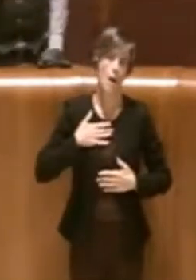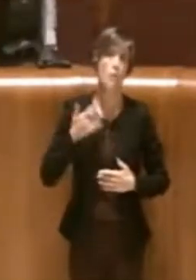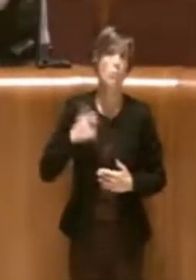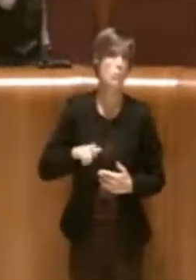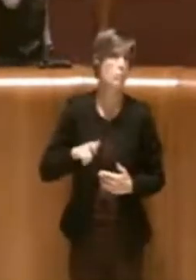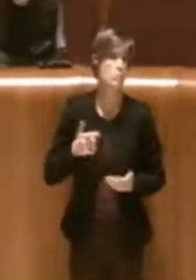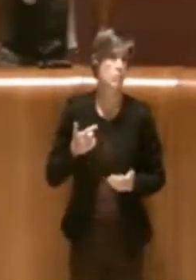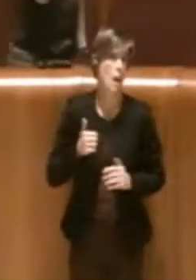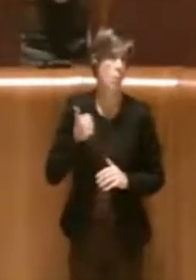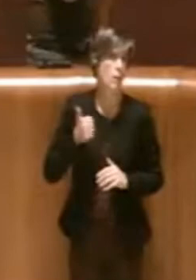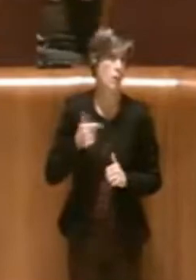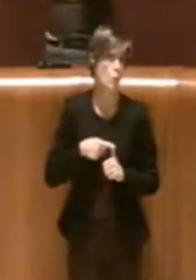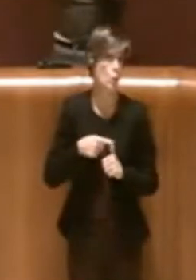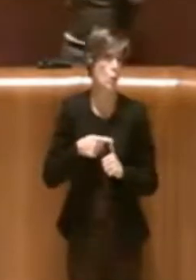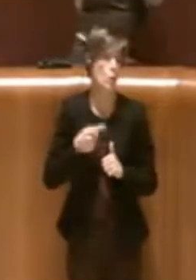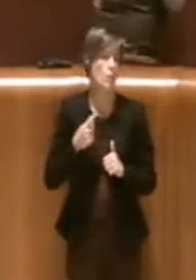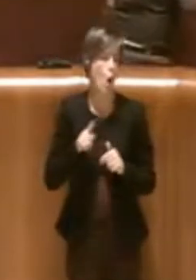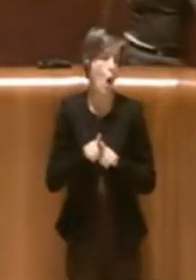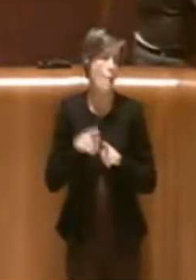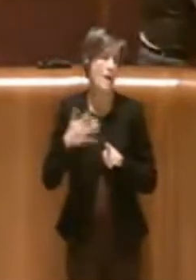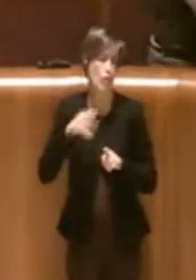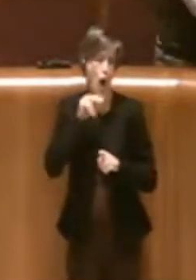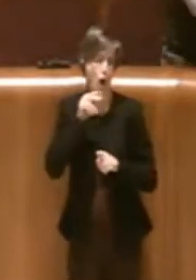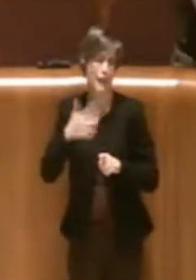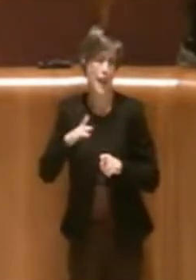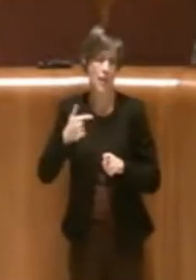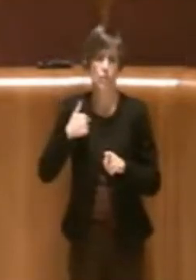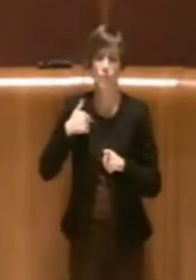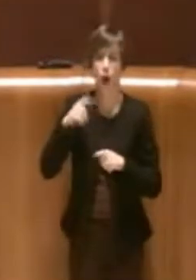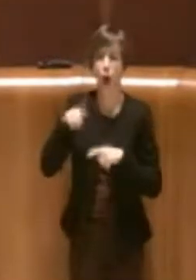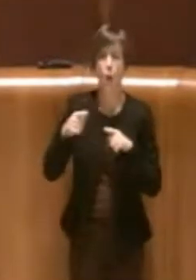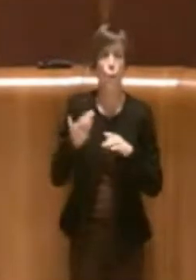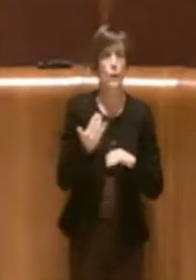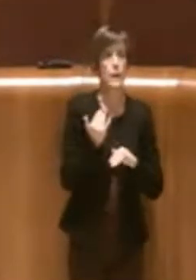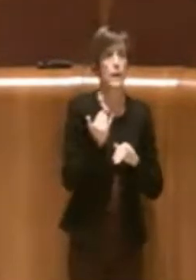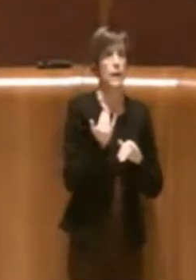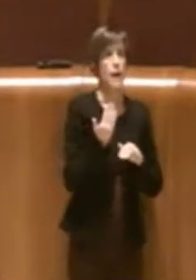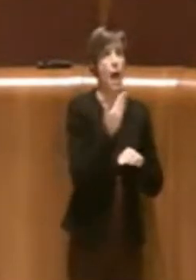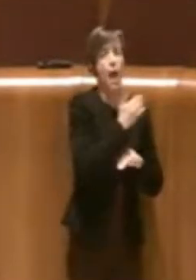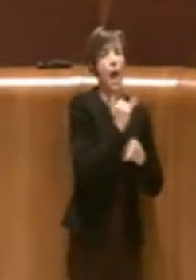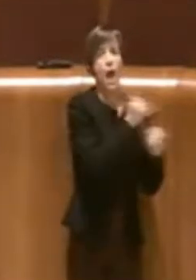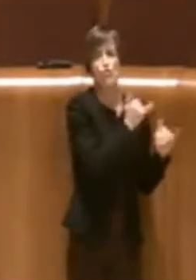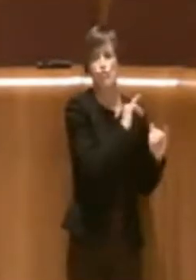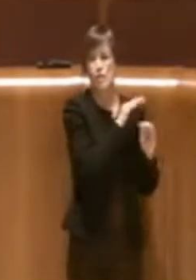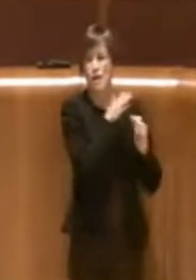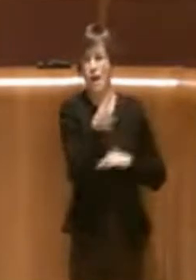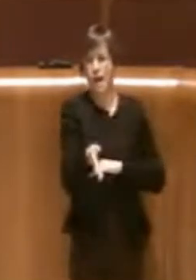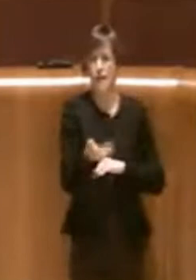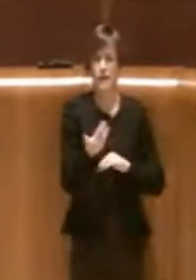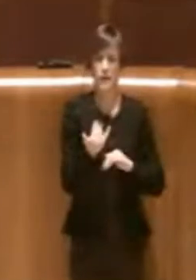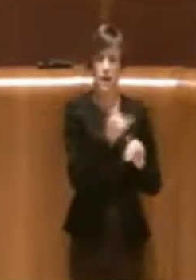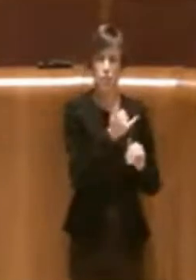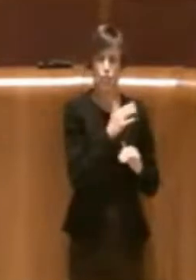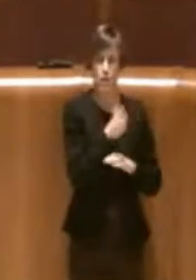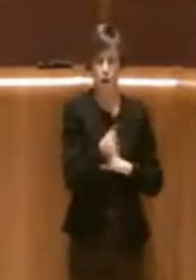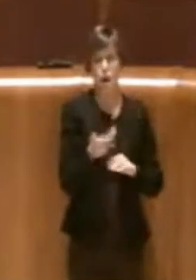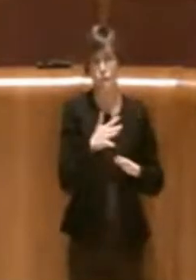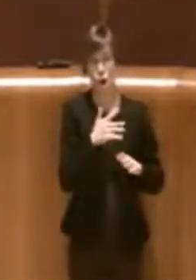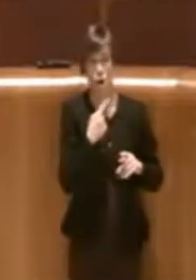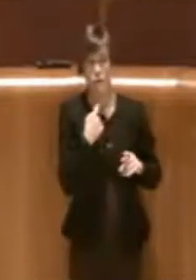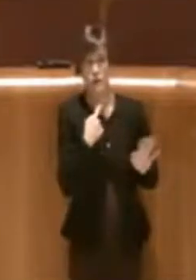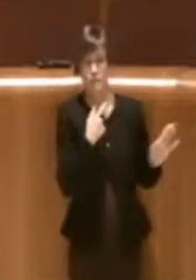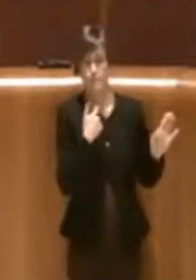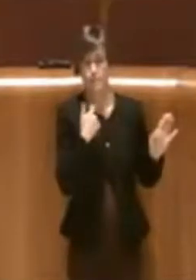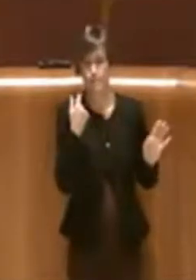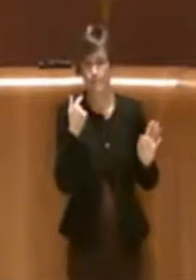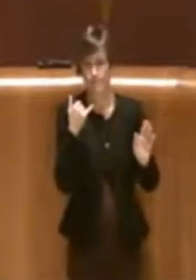Innanzitutto, come ho detto prima, poi ho visto qualcuno entrava e usciva, probabilmente si sono persi il voto sull'emendamento in cui abbiamo detto che